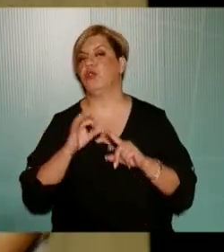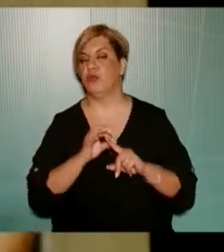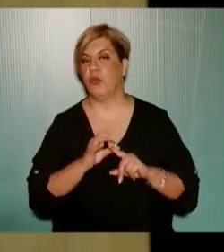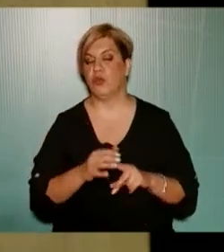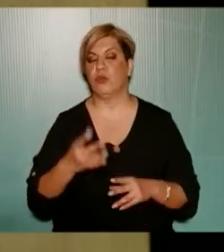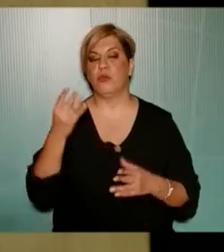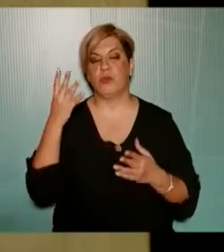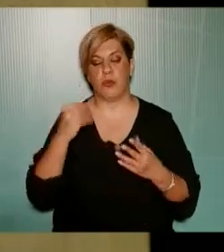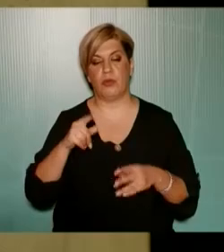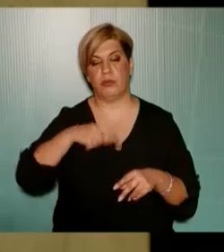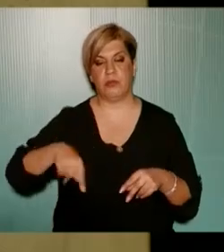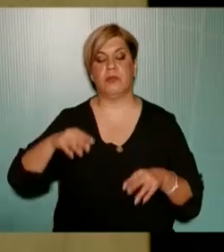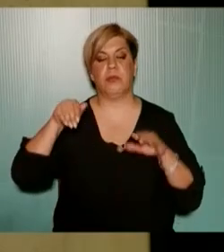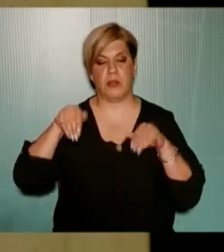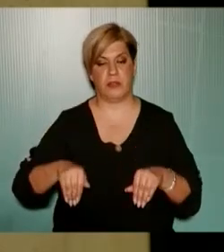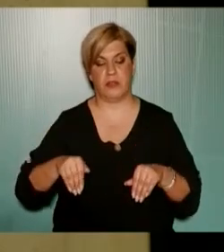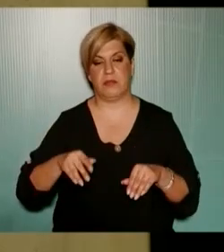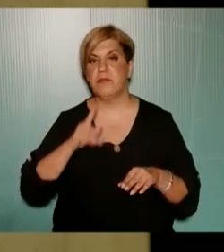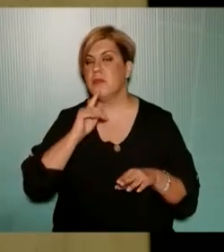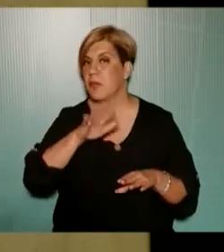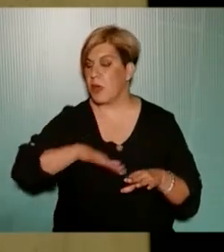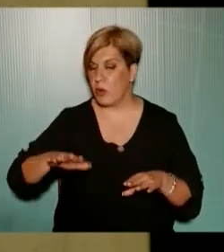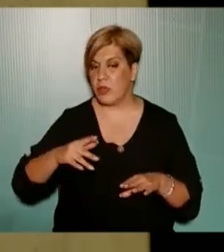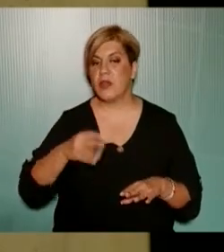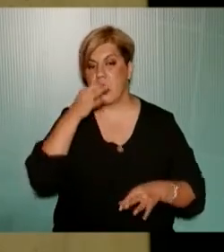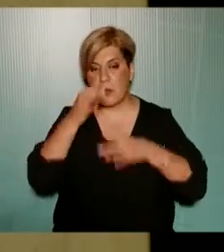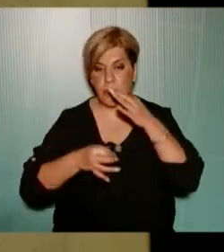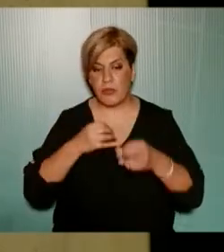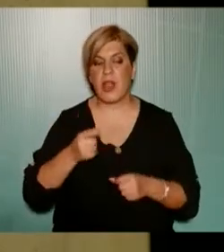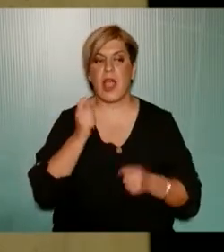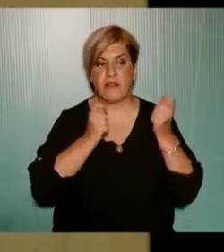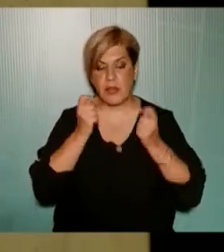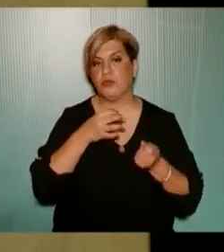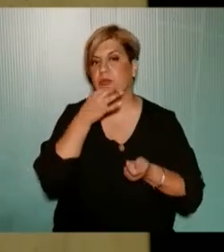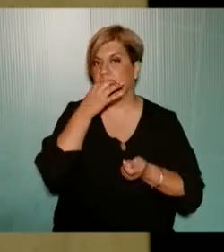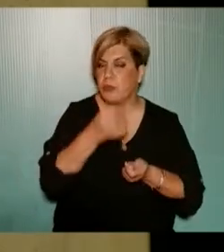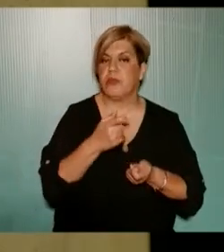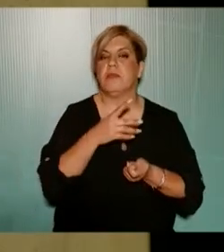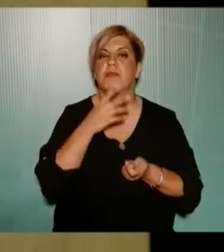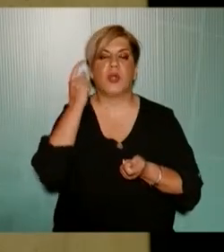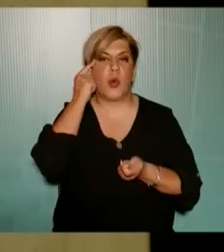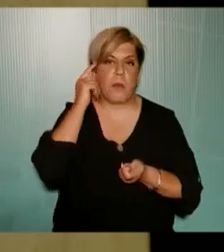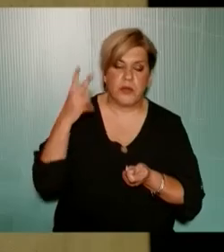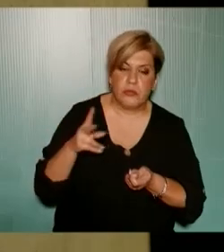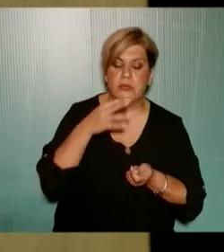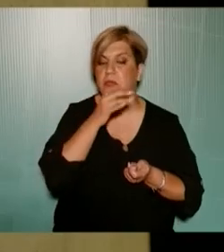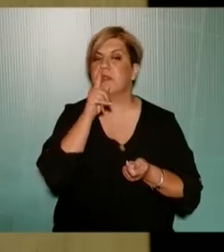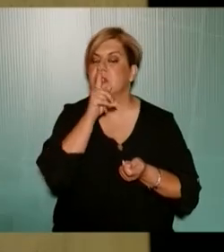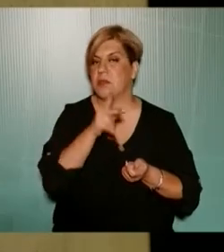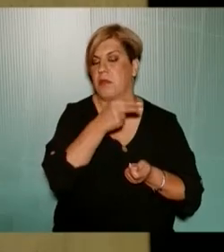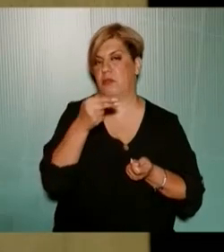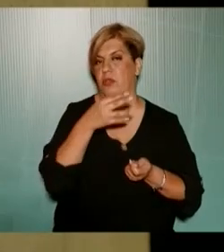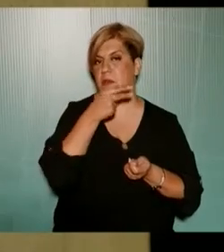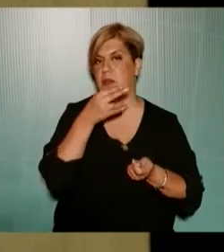πολλοί από εκεί που βρίσκονται σε εκείνη την περιοχή να τοποθετηθούν να εκφράσουν τη γνώμη τους και να μιλήσουν για το συγκεκριμένο